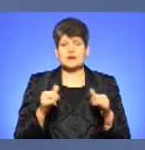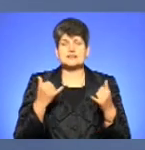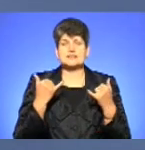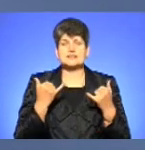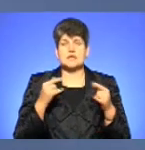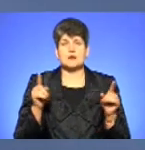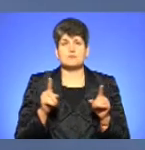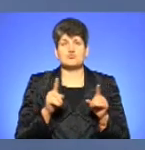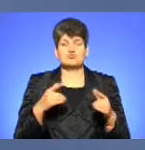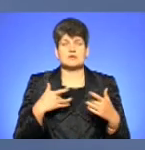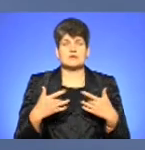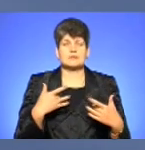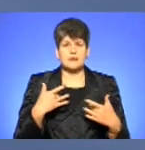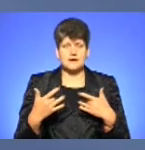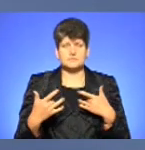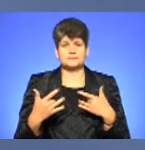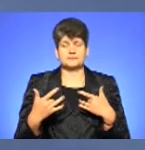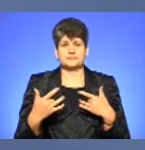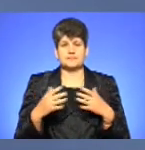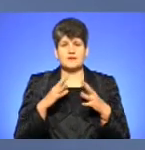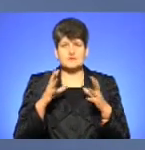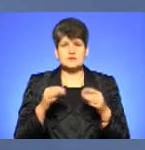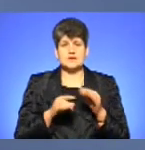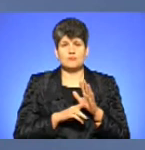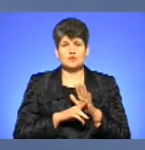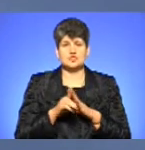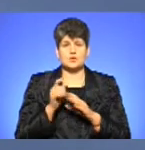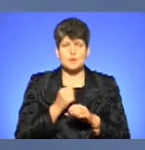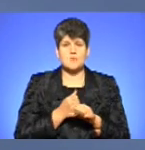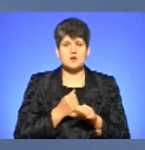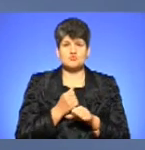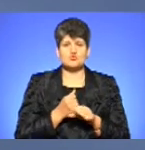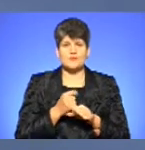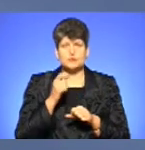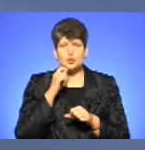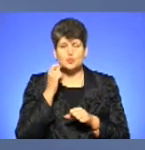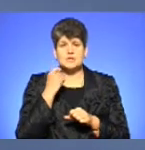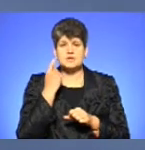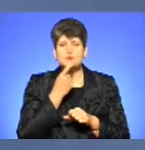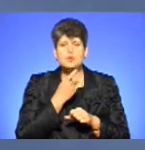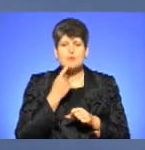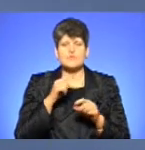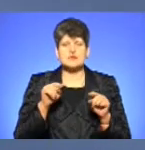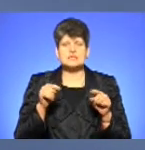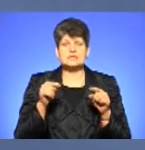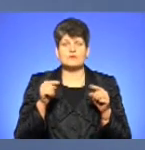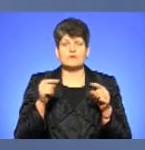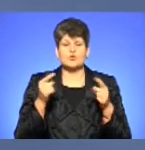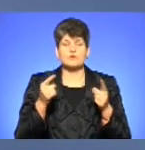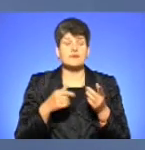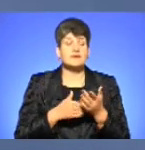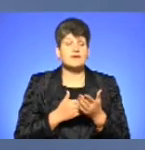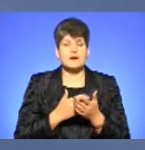тільки музика, і театри. В основному все почало працювати українською мовою і створювати надзвичайно